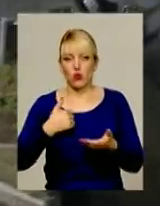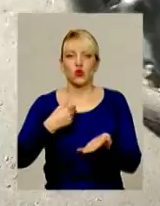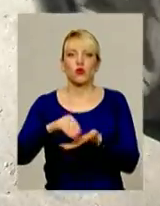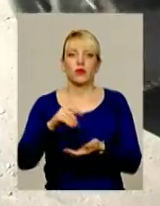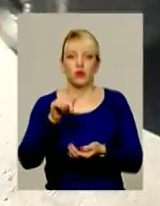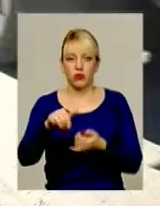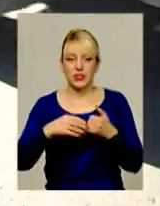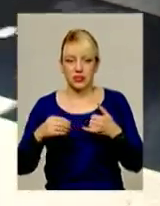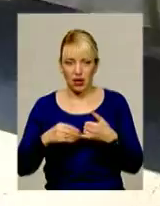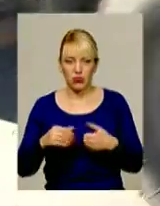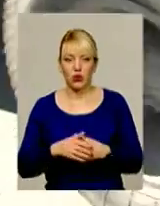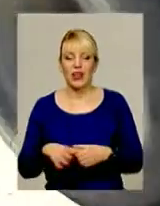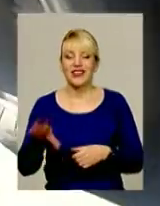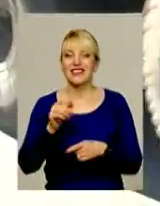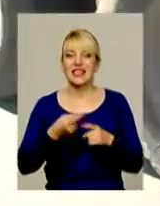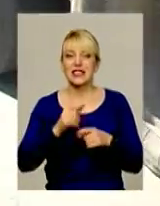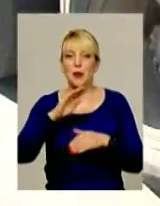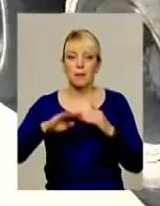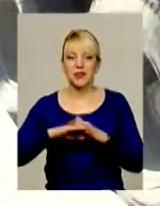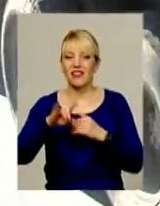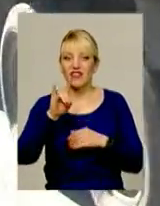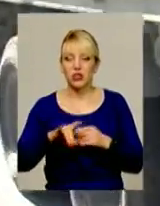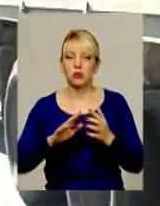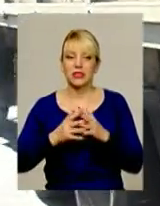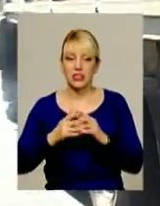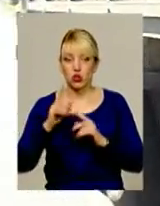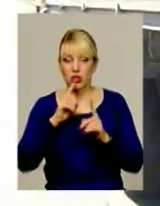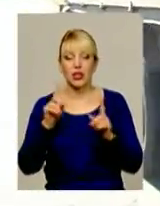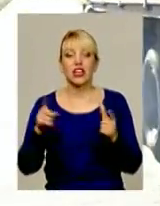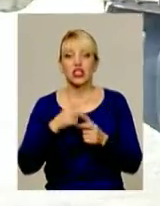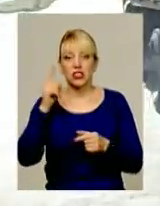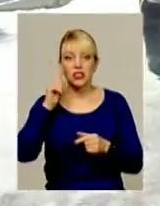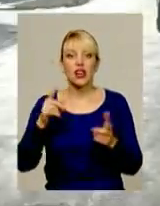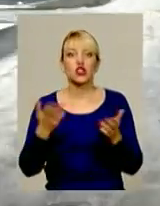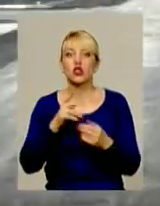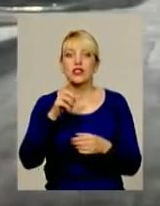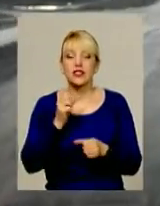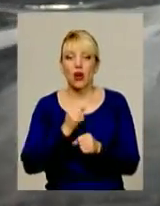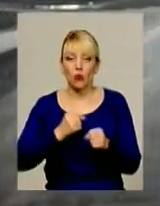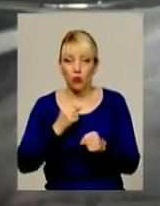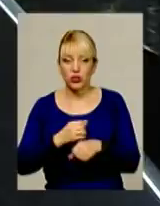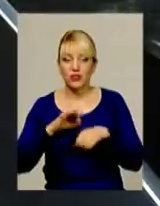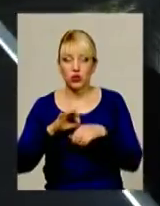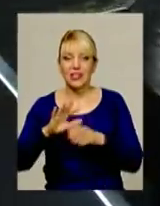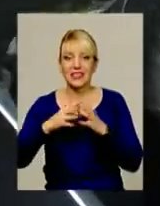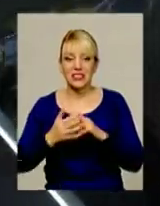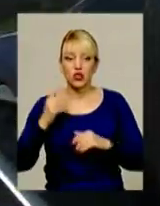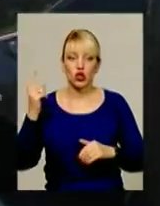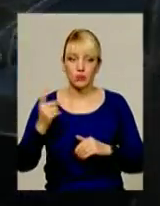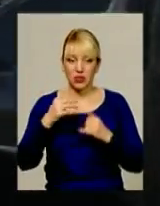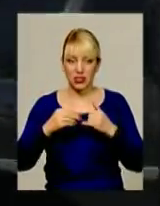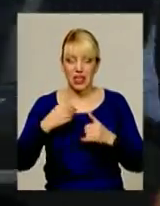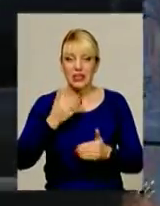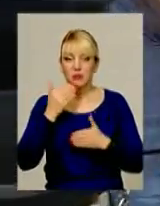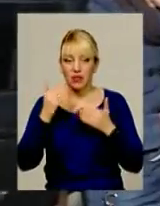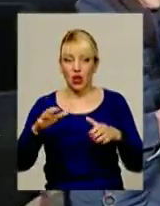І все це прямо під вікнами сільської ради. Чи знають тут, що за роботи ведуться на сільськогосподарських землях, запитали у голови